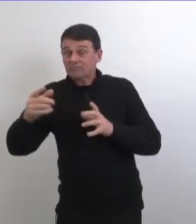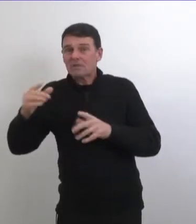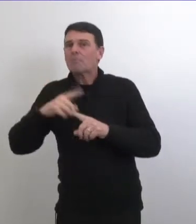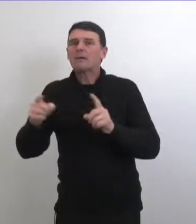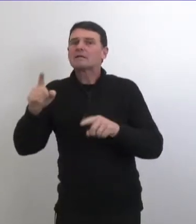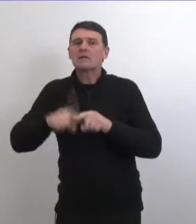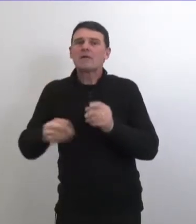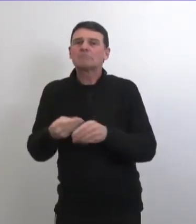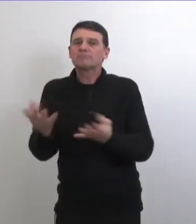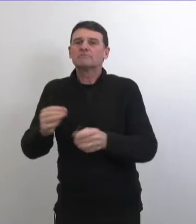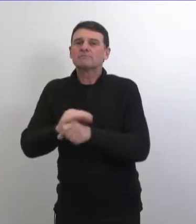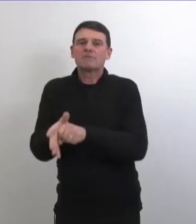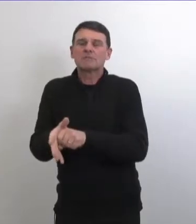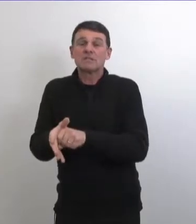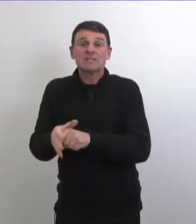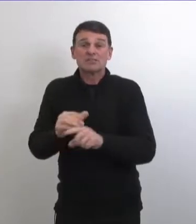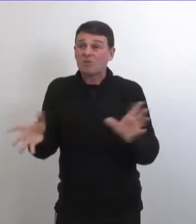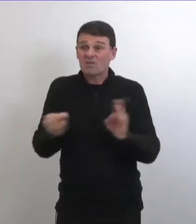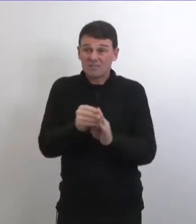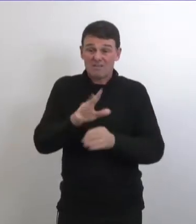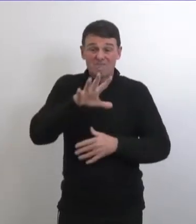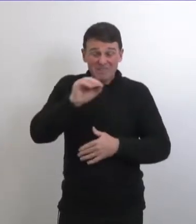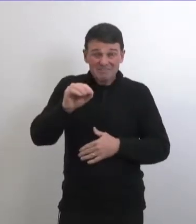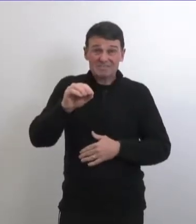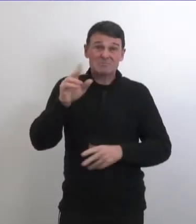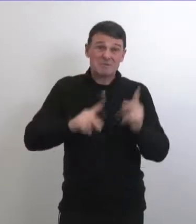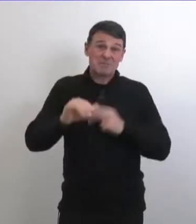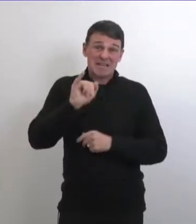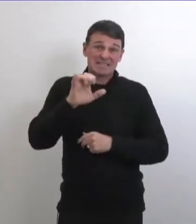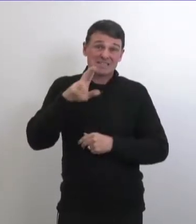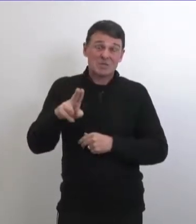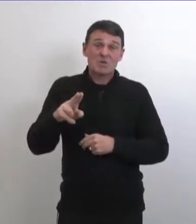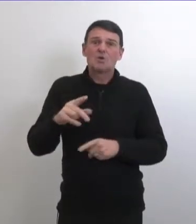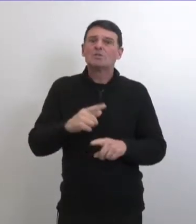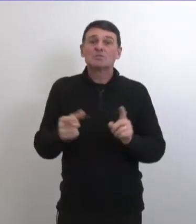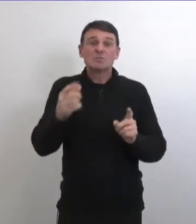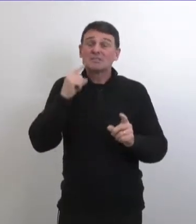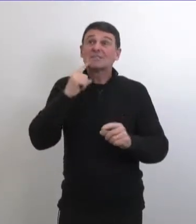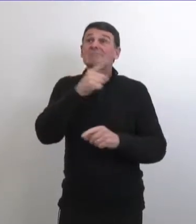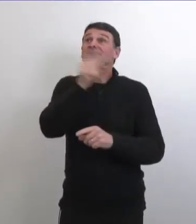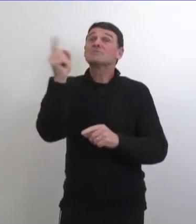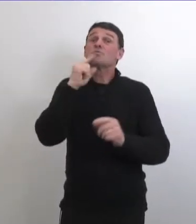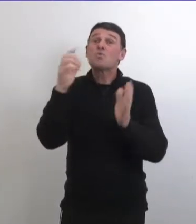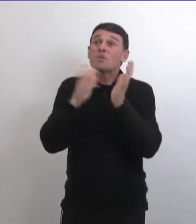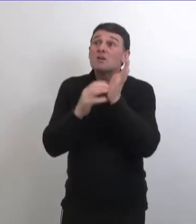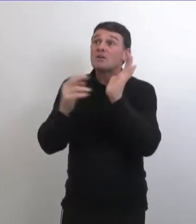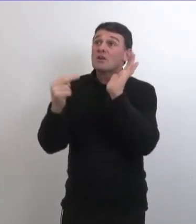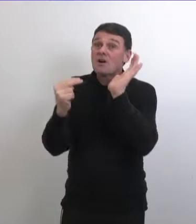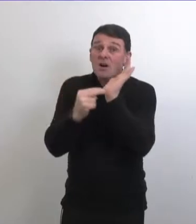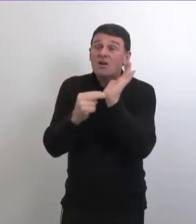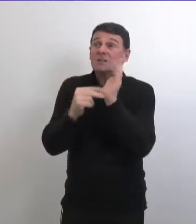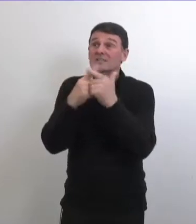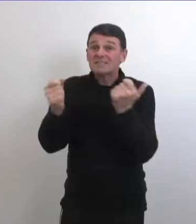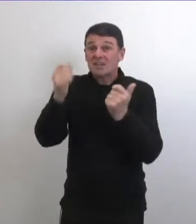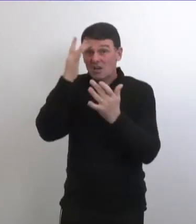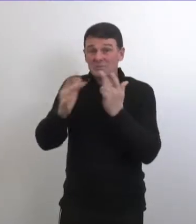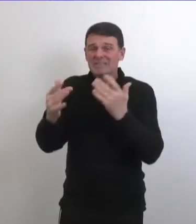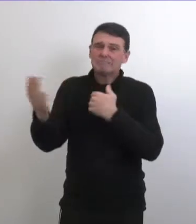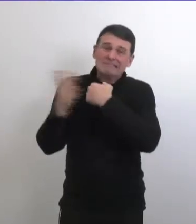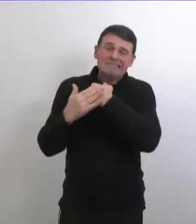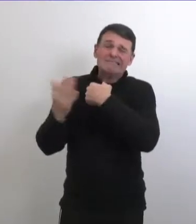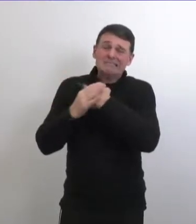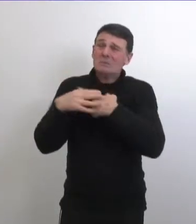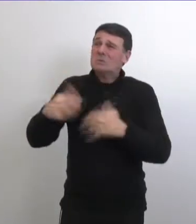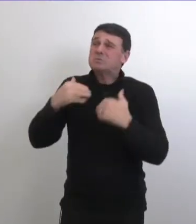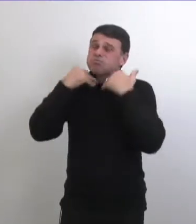beaucoup trop qui sont aux soins intensifs avec un cas actif alors continuellement nos collègues de la santé nous disent non c'est trop